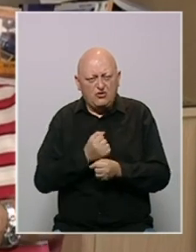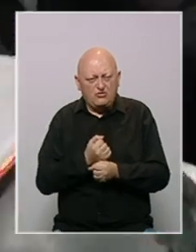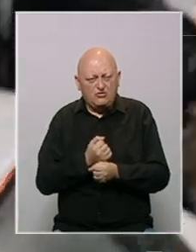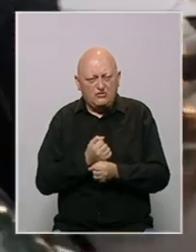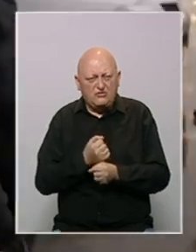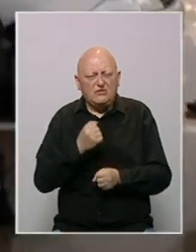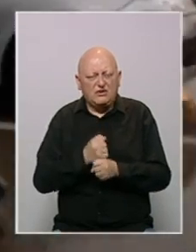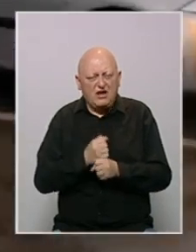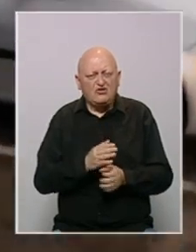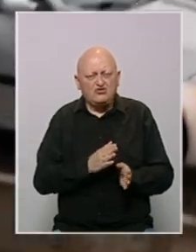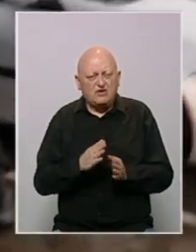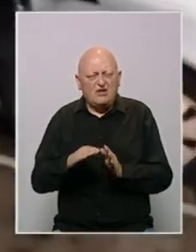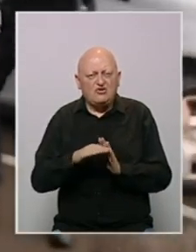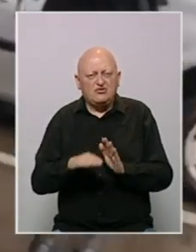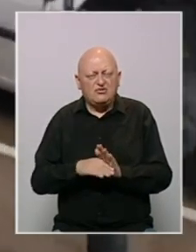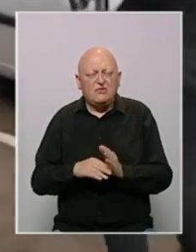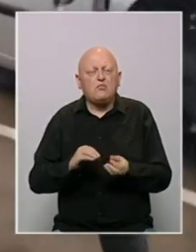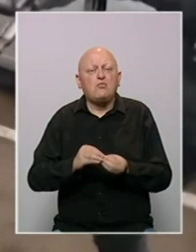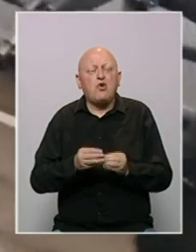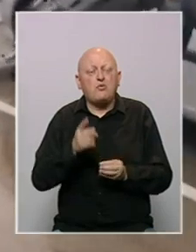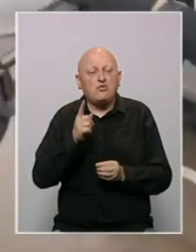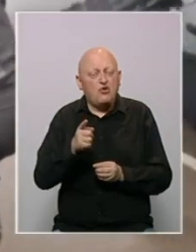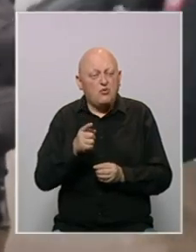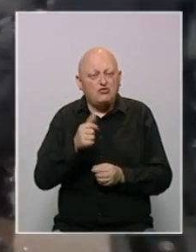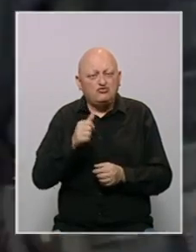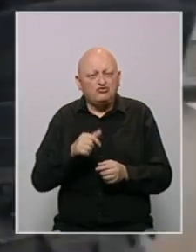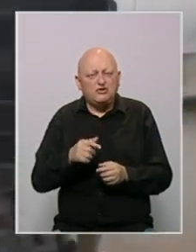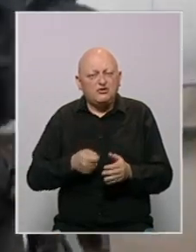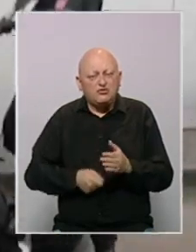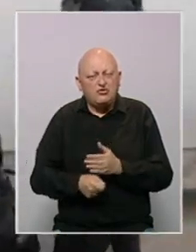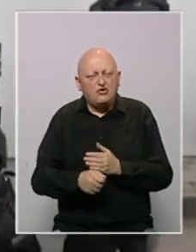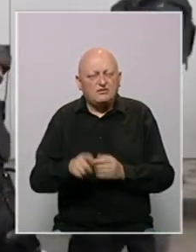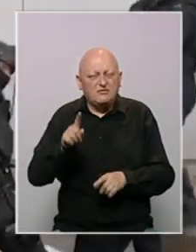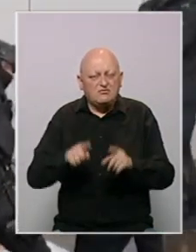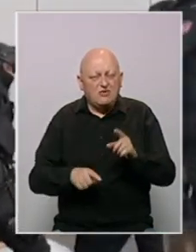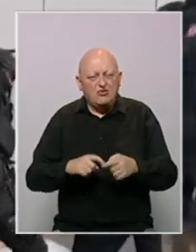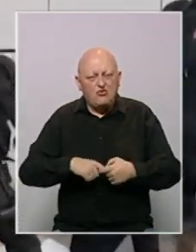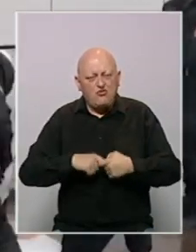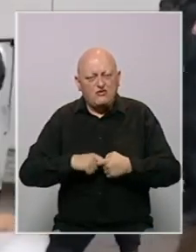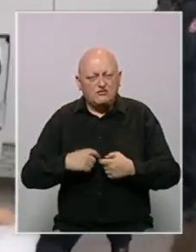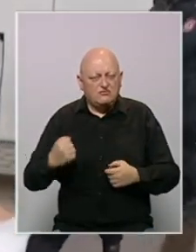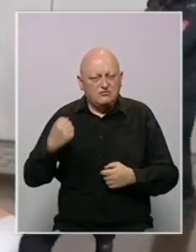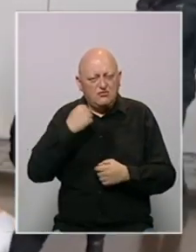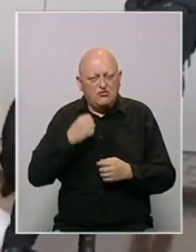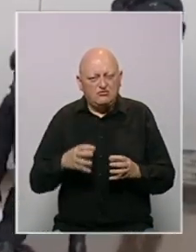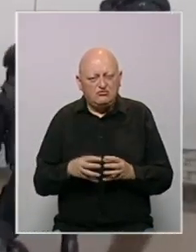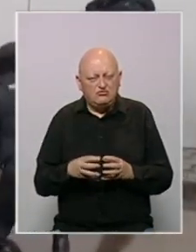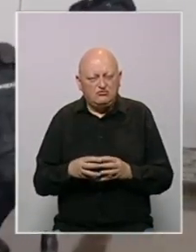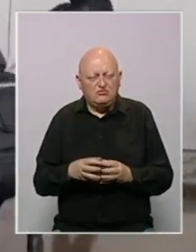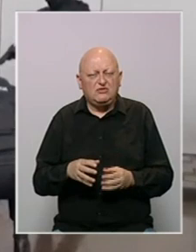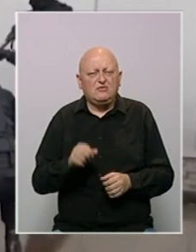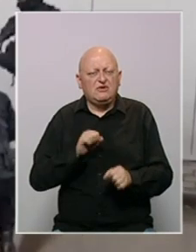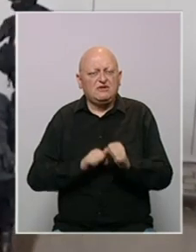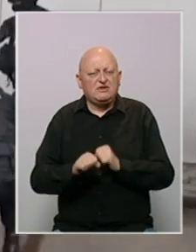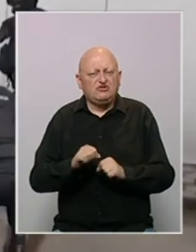radi u skladu sa zakonom, no problem je, kaže u tome, što su korumpirani pojedinci uvezani sa kriminalnim miljevom te su pod